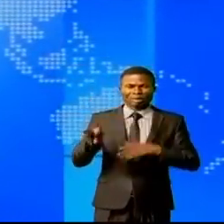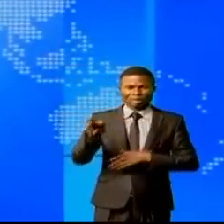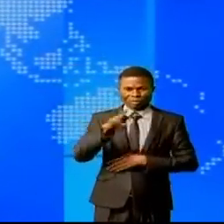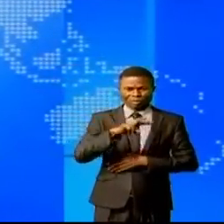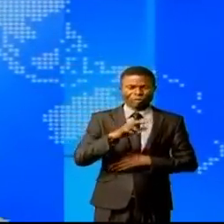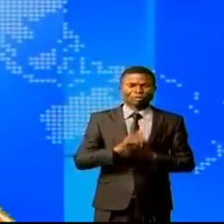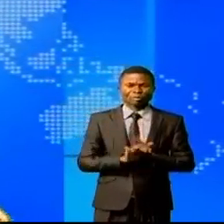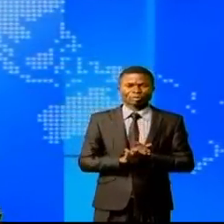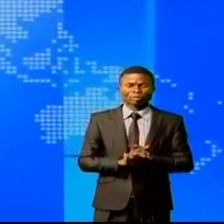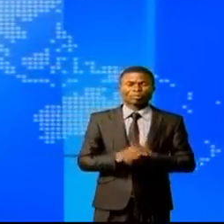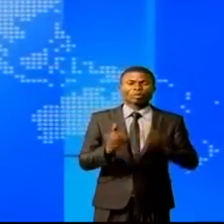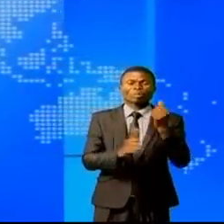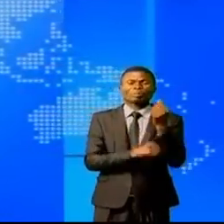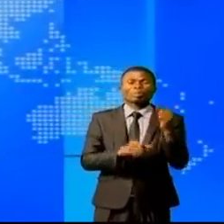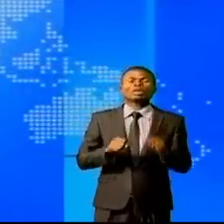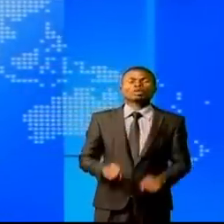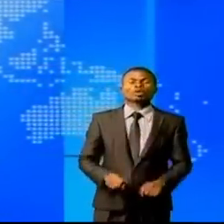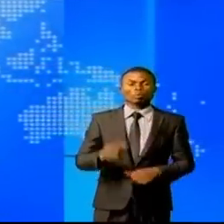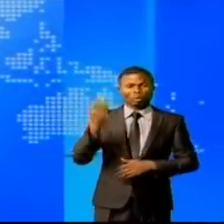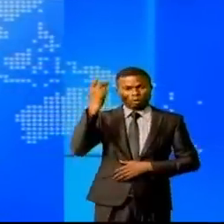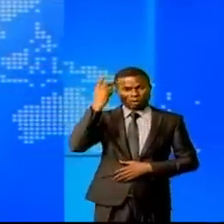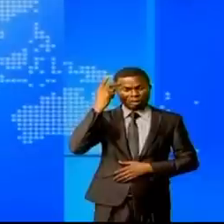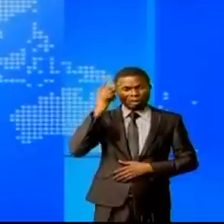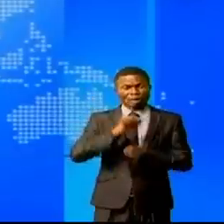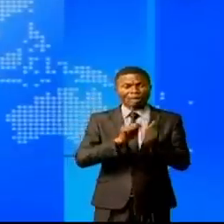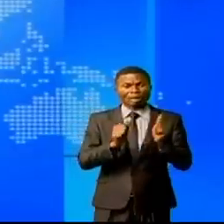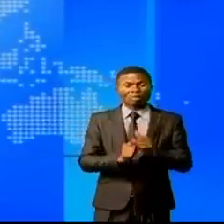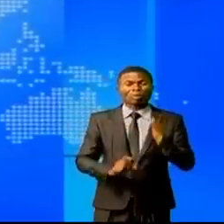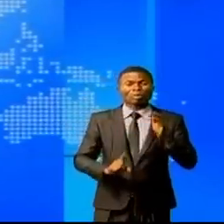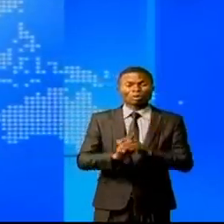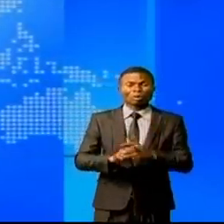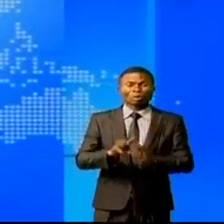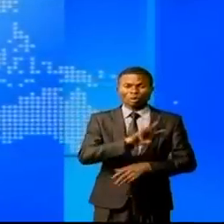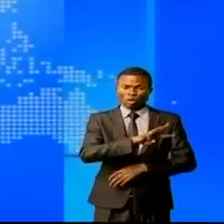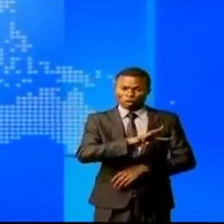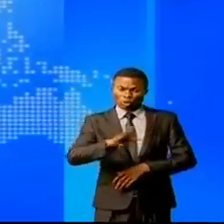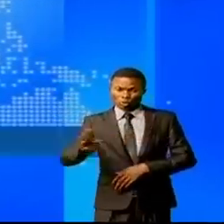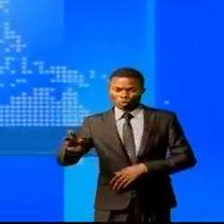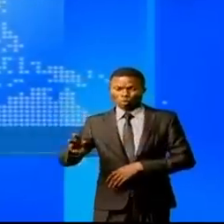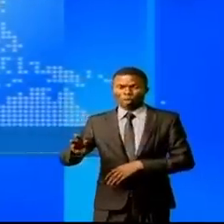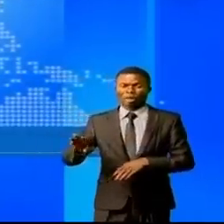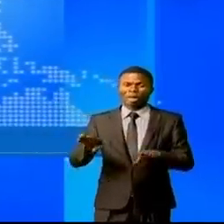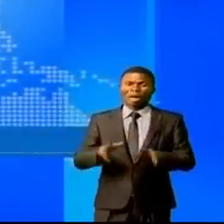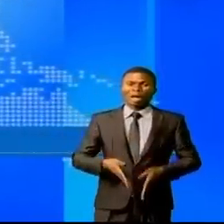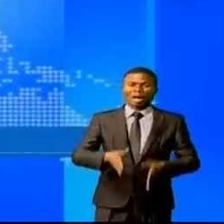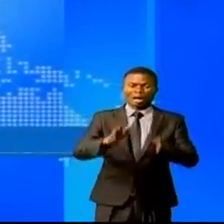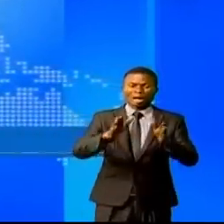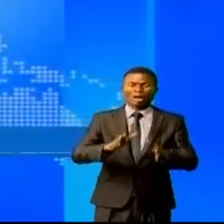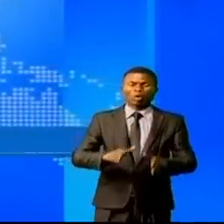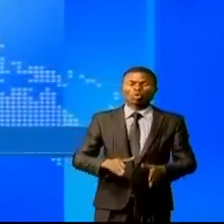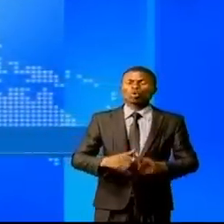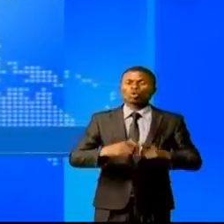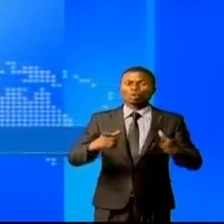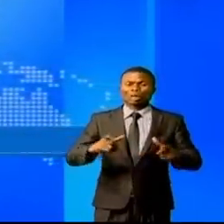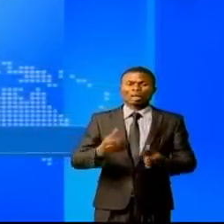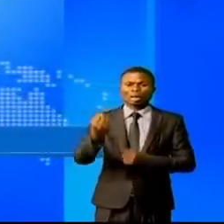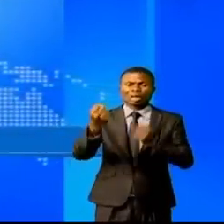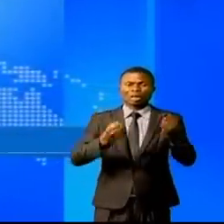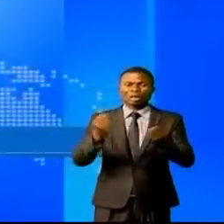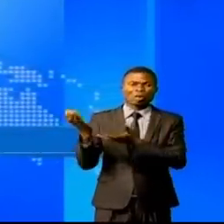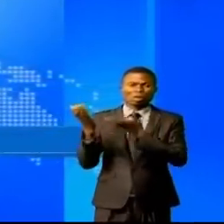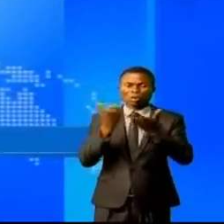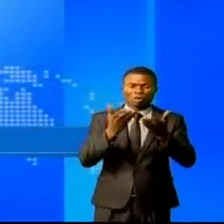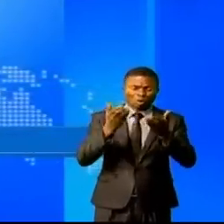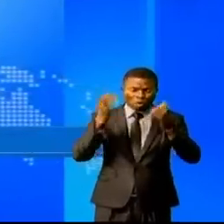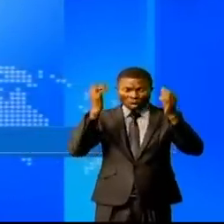Des morts à Kinshasa. Le drame s'est produit vers 3h du matin sur Poilour. Un camion transportant de la caillasse a